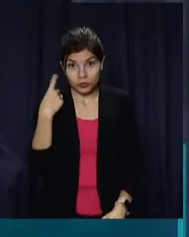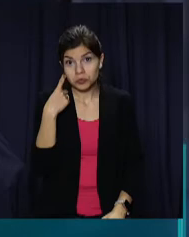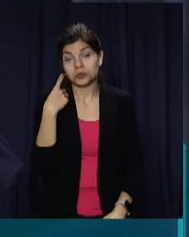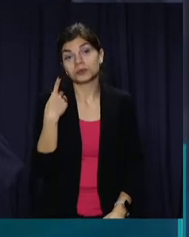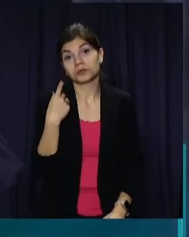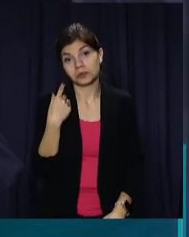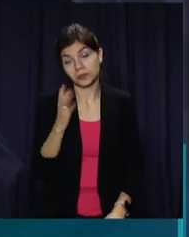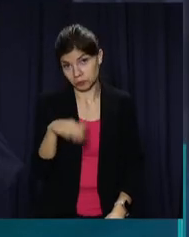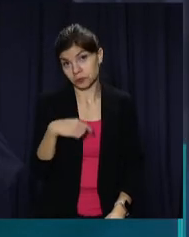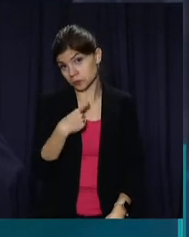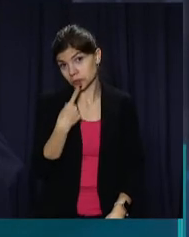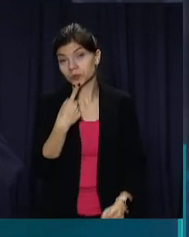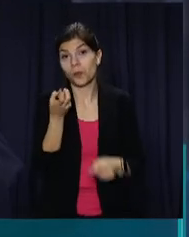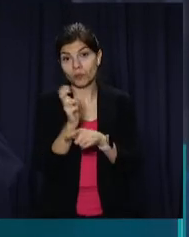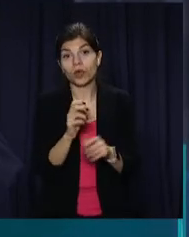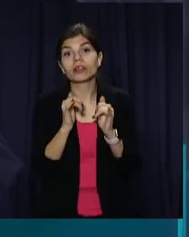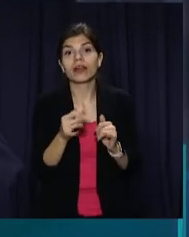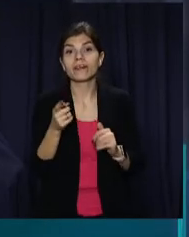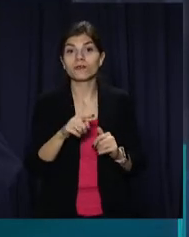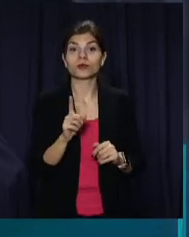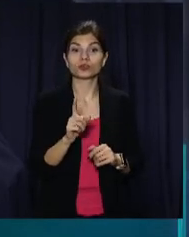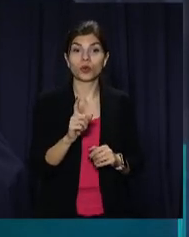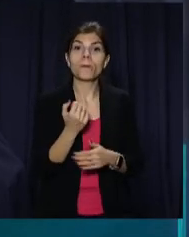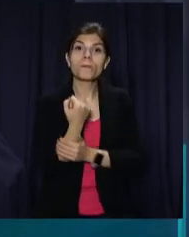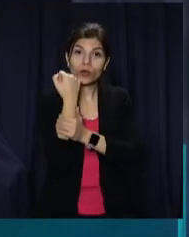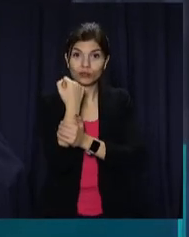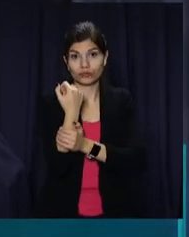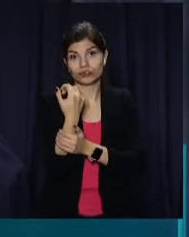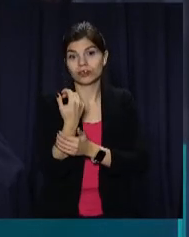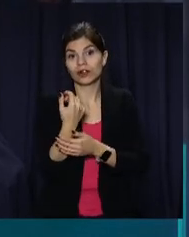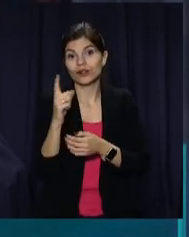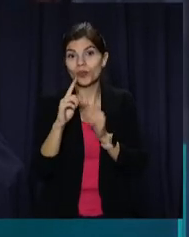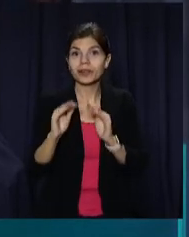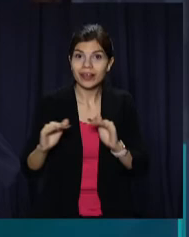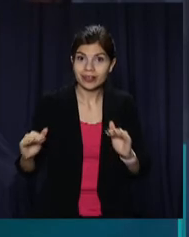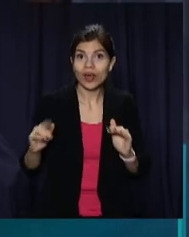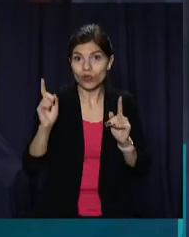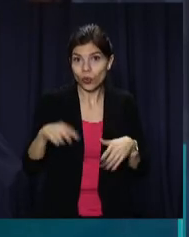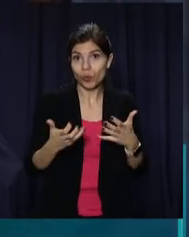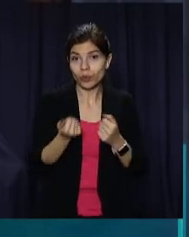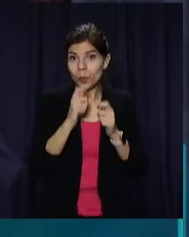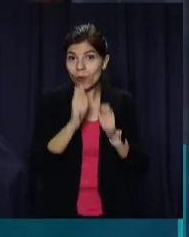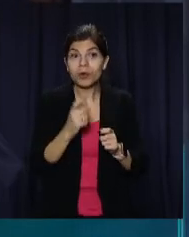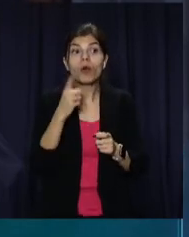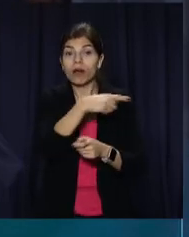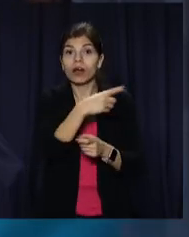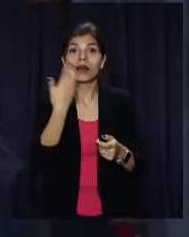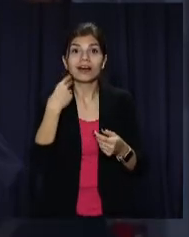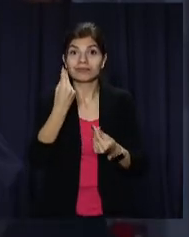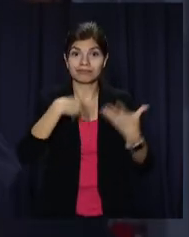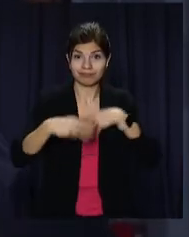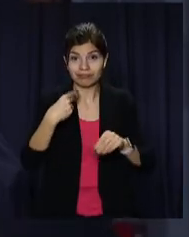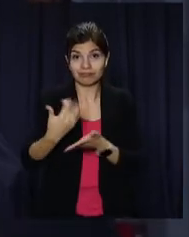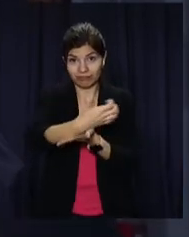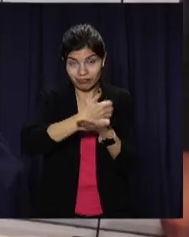пришел, чтобы поддержать ее, чтобы дети получили подарки на День Свято-Миколая, и